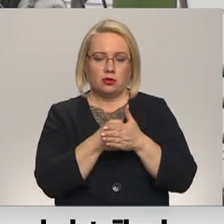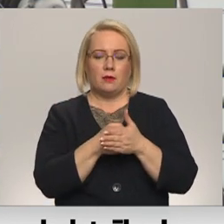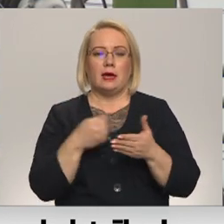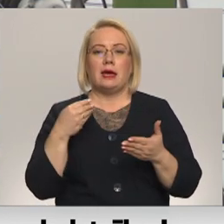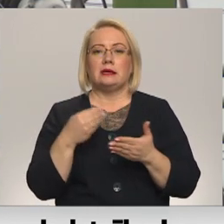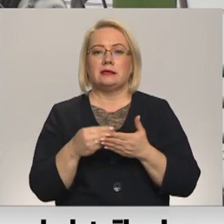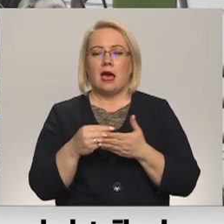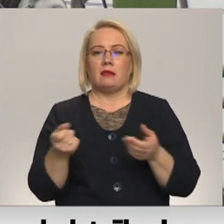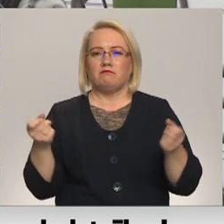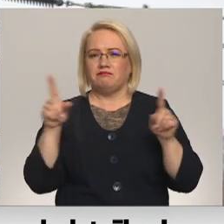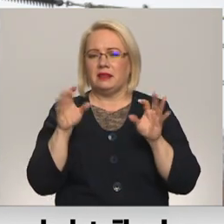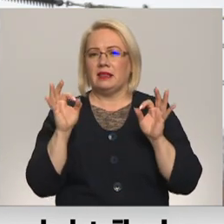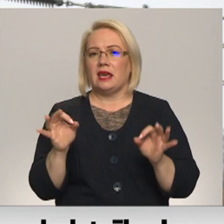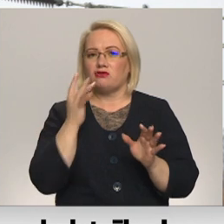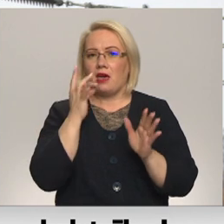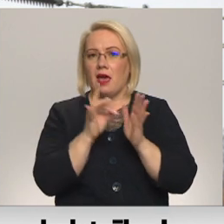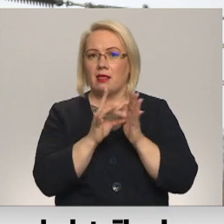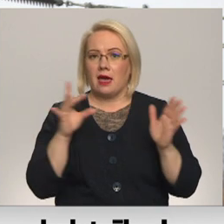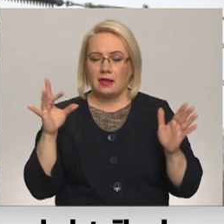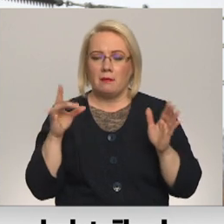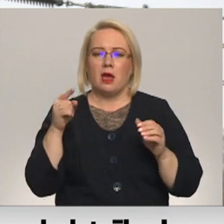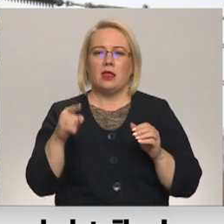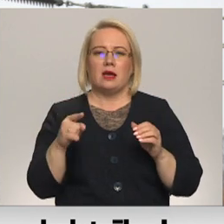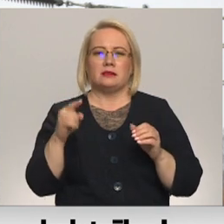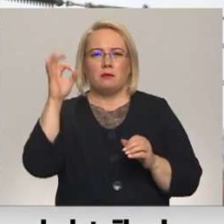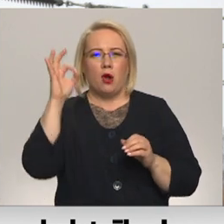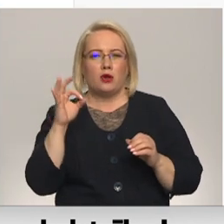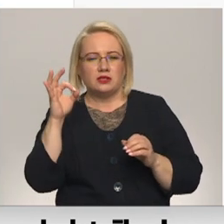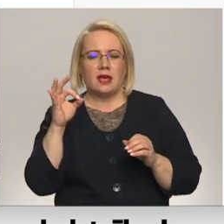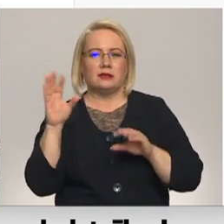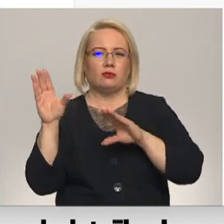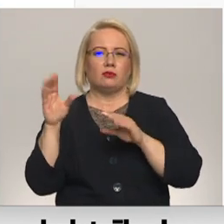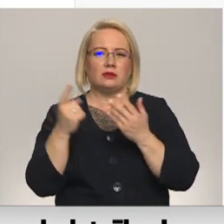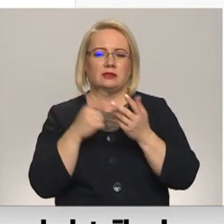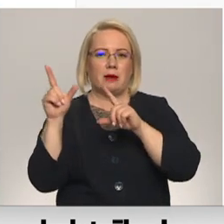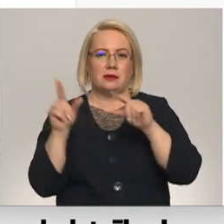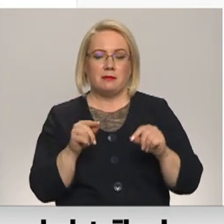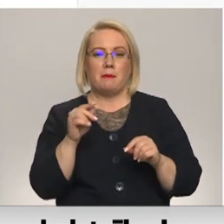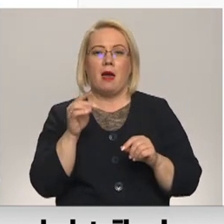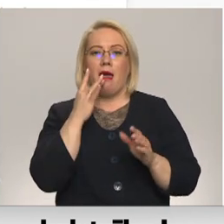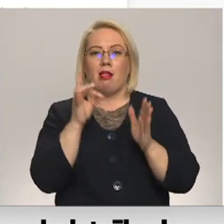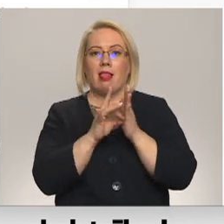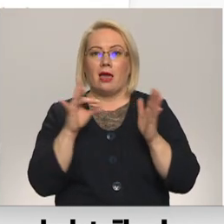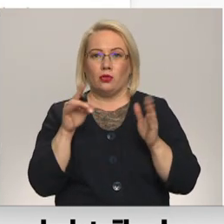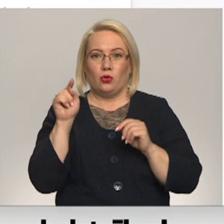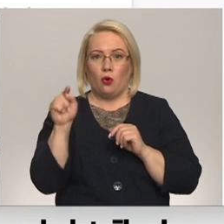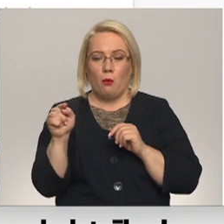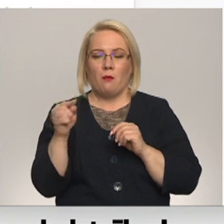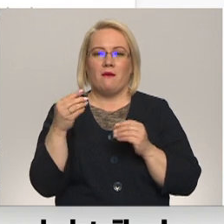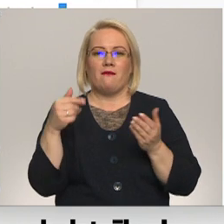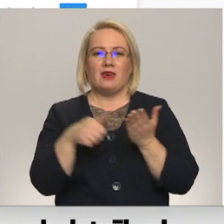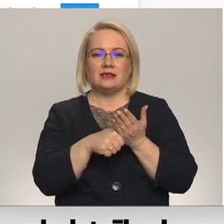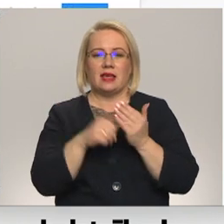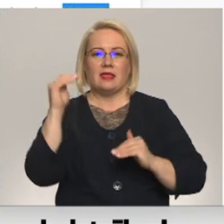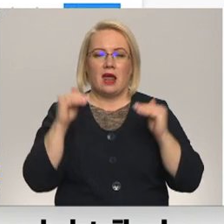cenu kāp tieši elektroenerģijai sadalas izmaksas īpatsvars rēķinos samazinās. Piemēram, elektrum fiksētā tarifu gadījumā 500